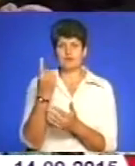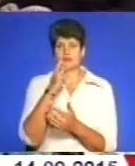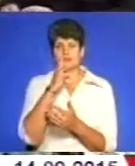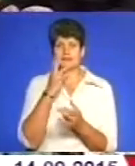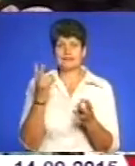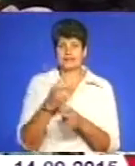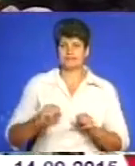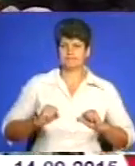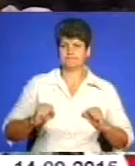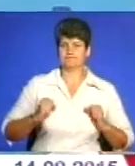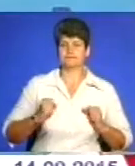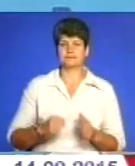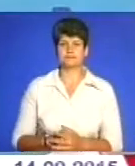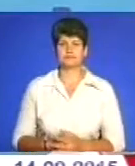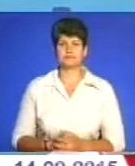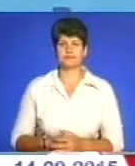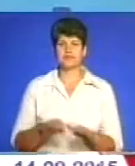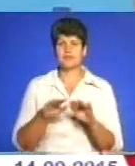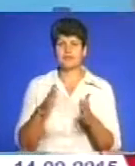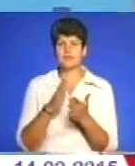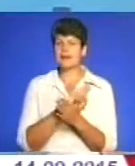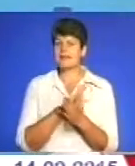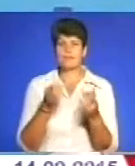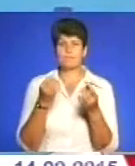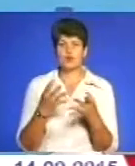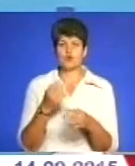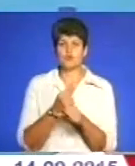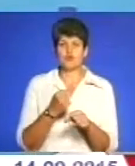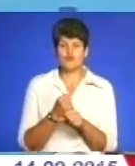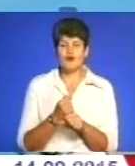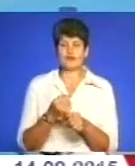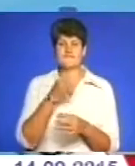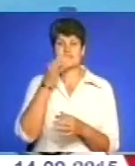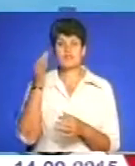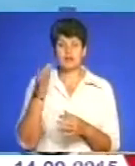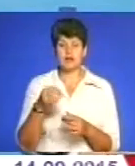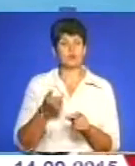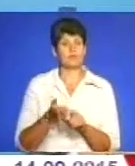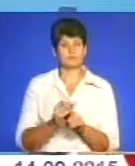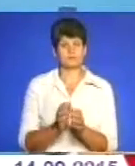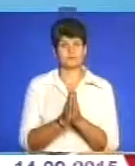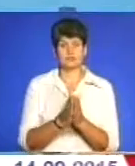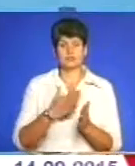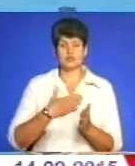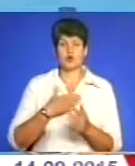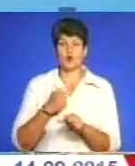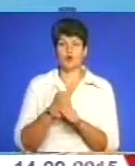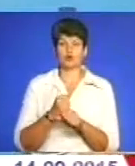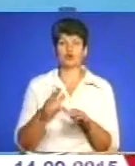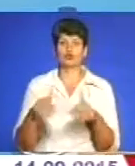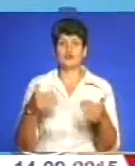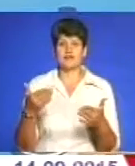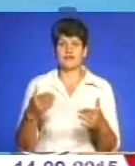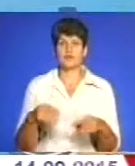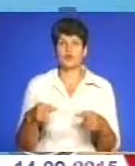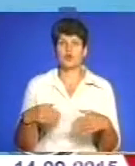доведеться постаратися. Дитина має не просто працювати, відповідально. І ми дуже налаштовуємо наших умовних роботодавців, що відноситись як